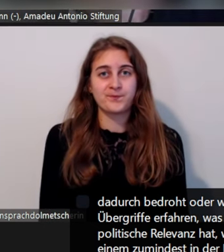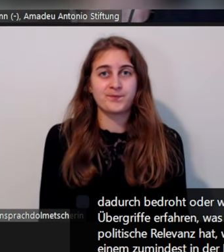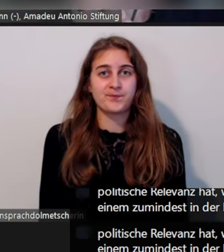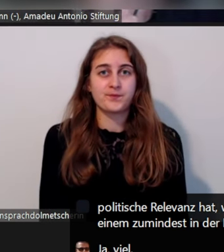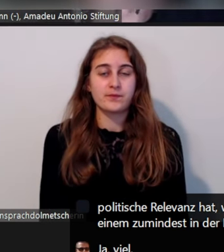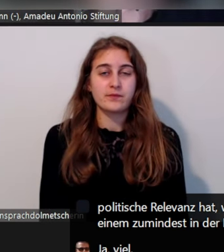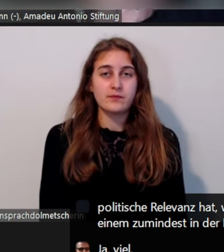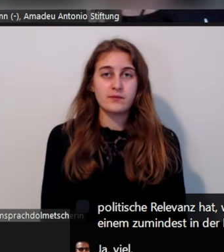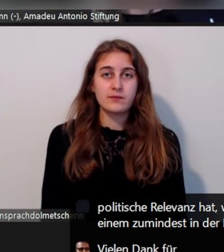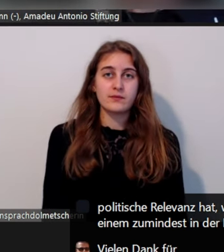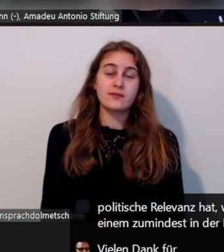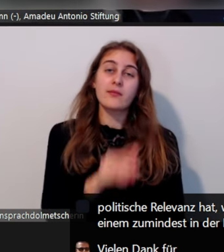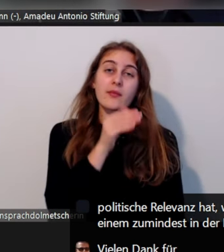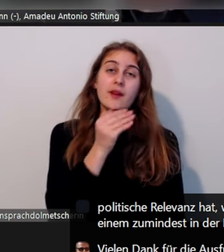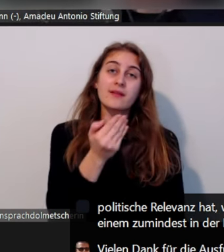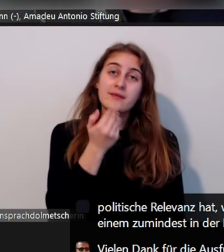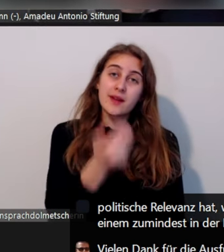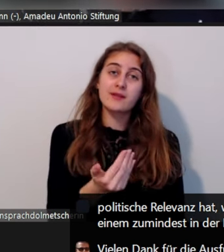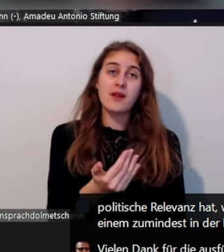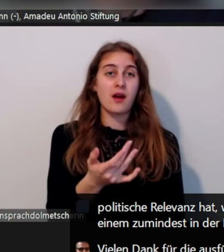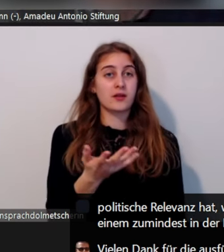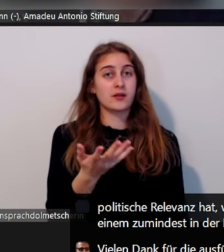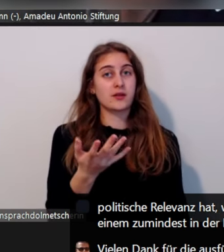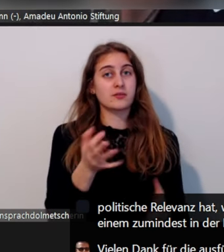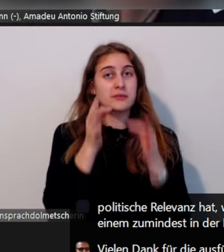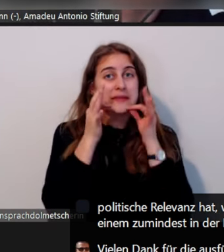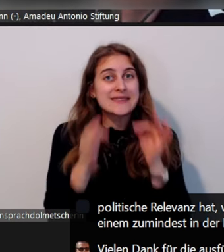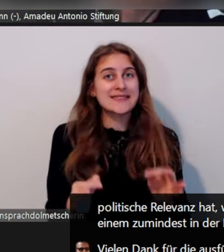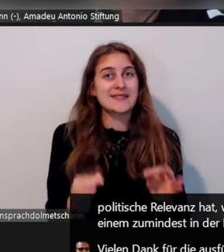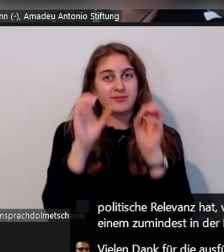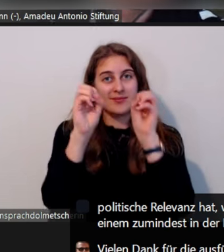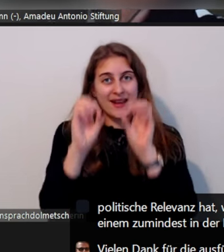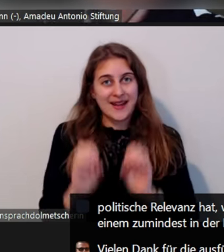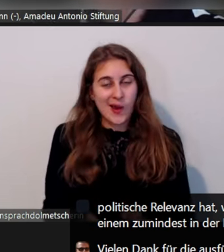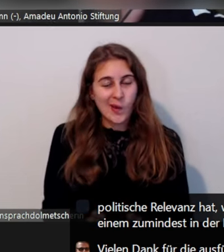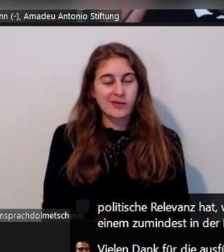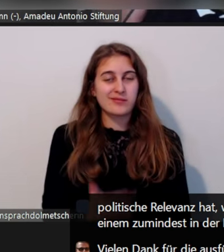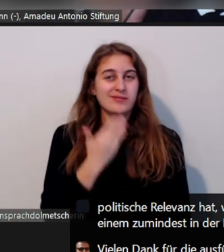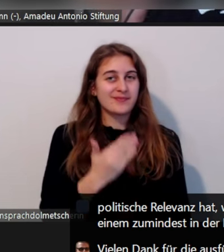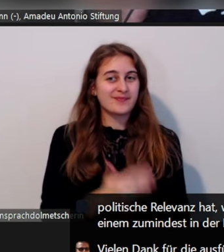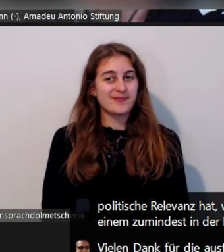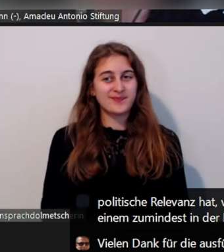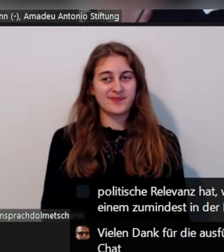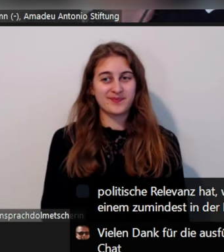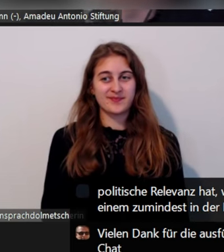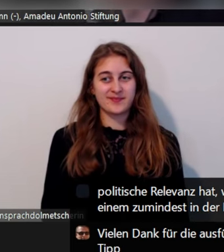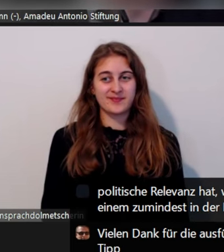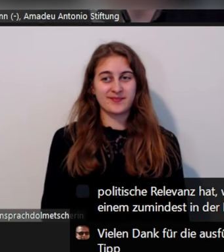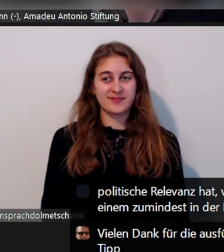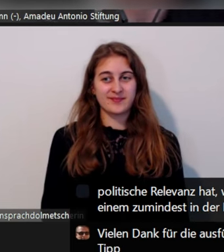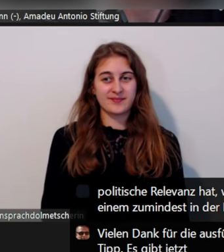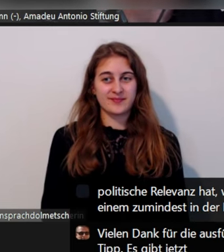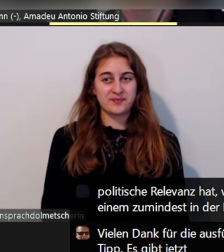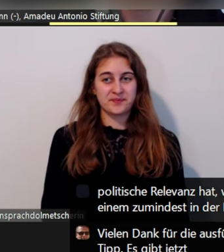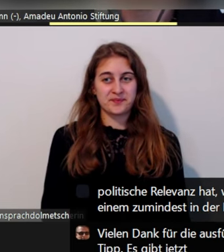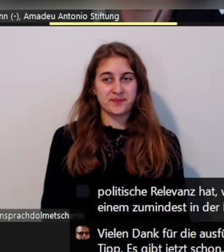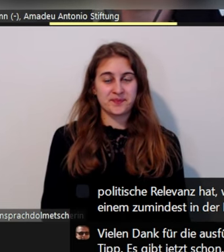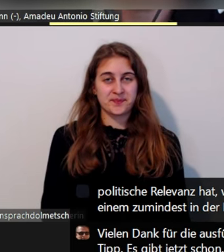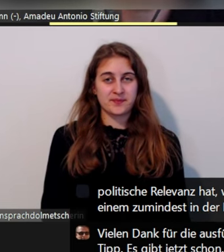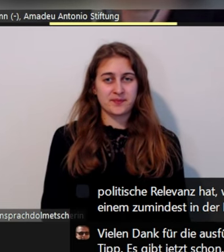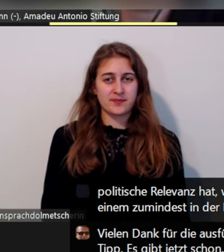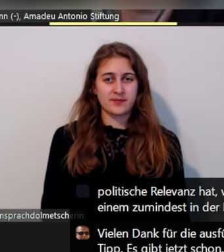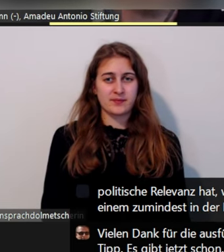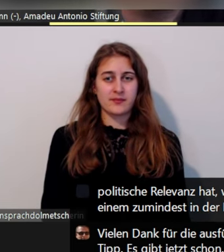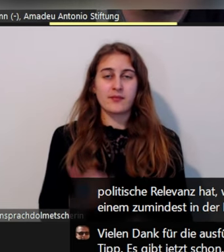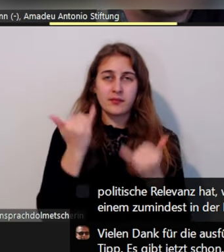Ja, vielen Dank für die ausführliche Antwort auch, kam auch gerade schon im Chat. Es gibt jetzt schon, es gibt ein paar Fragen